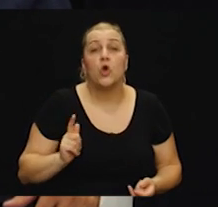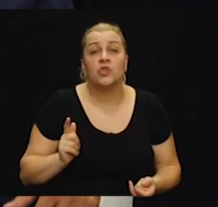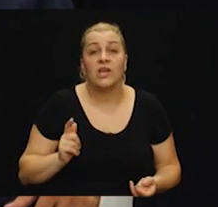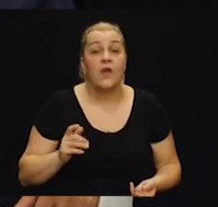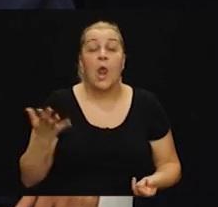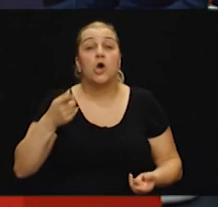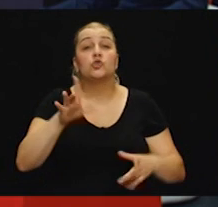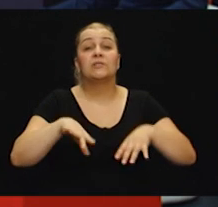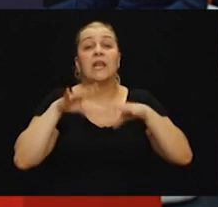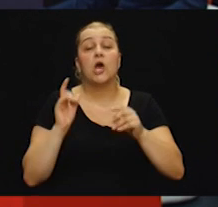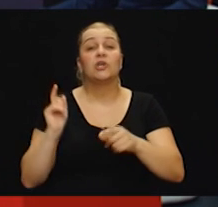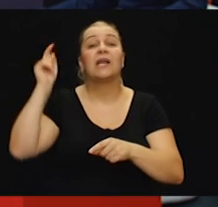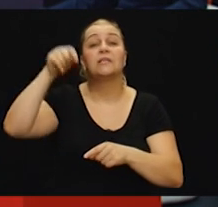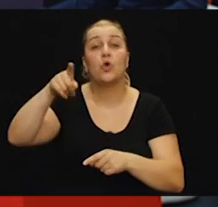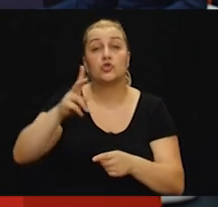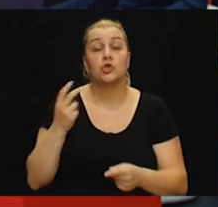kad ste ušli u vojarnu?